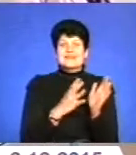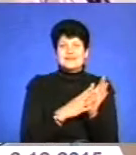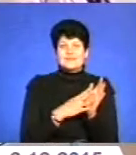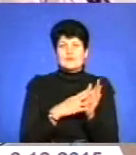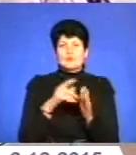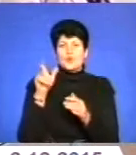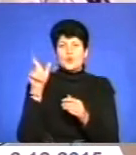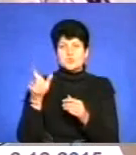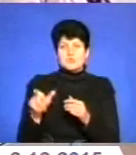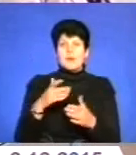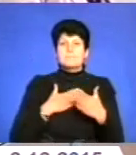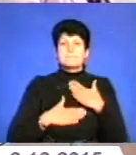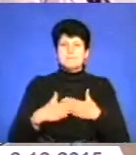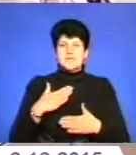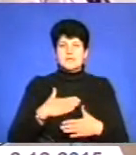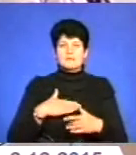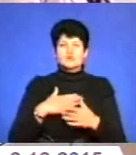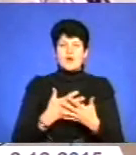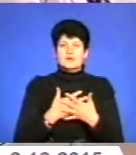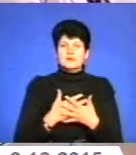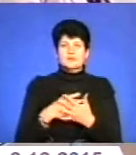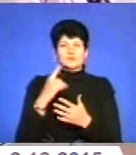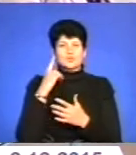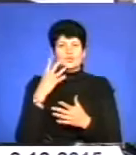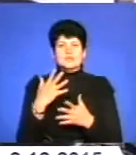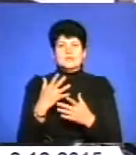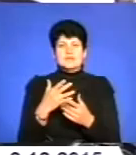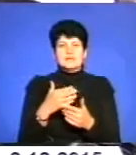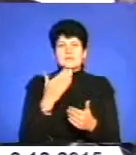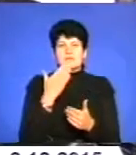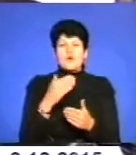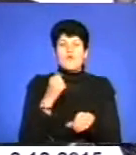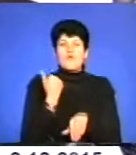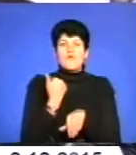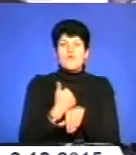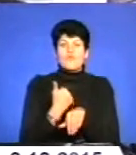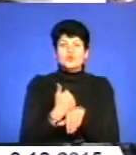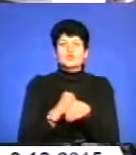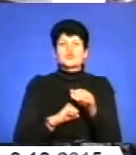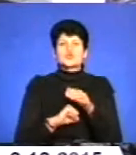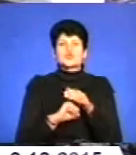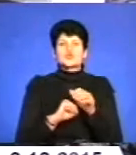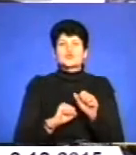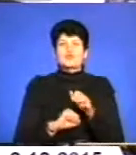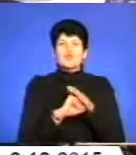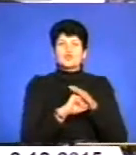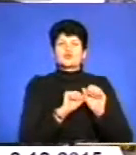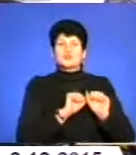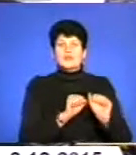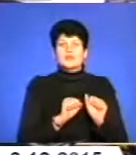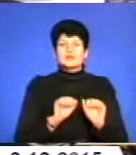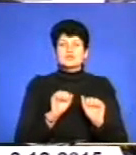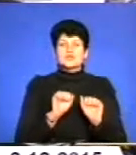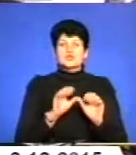Пригімно, що роботодавці активно відгукуються на запити. Фонд соціального захисту інвалідів одним